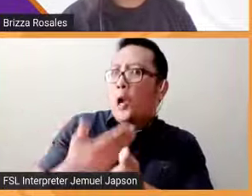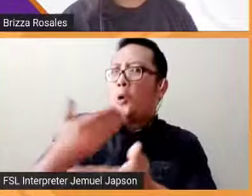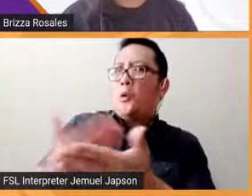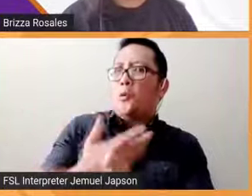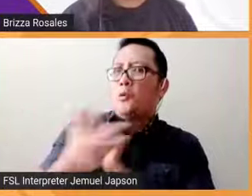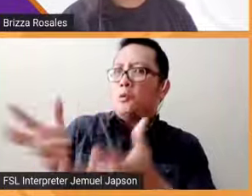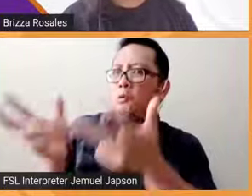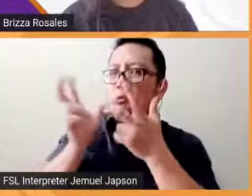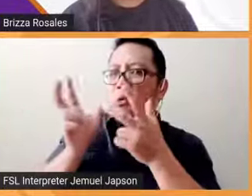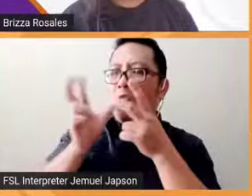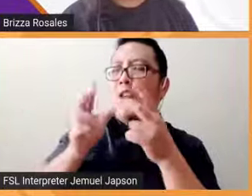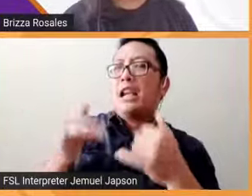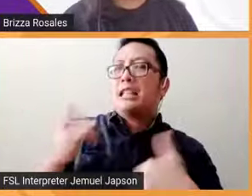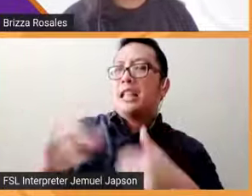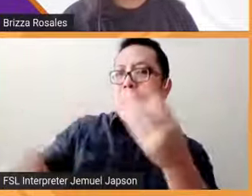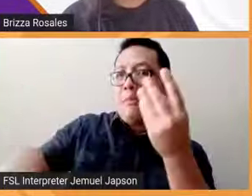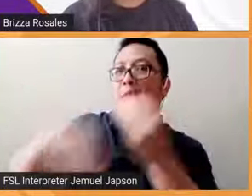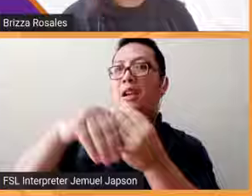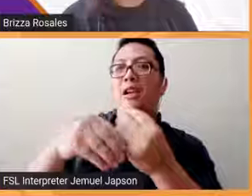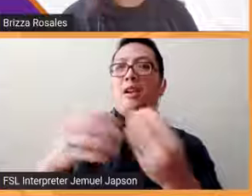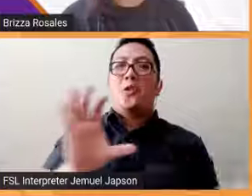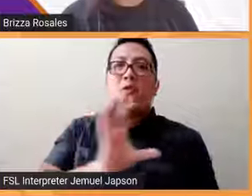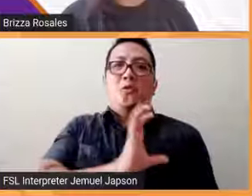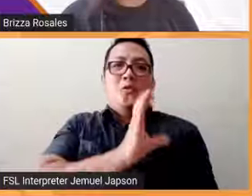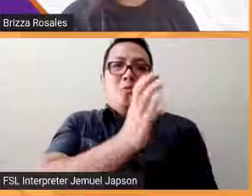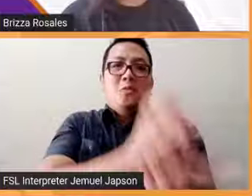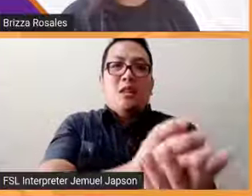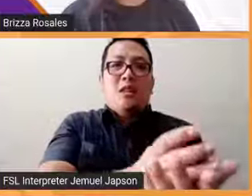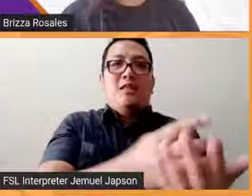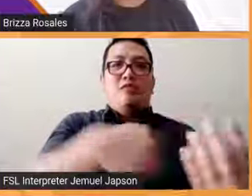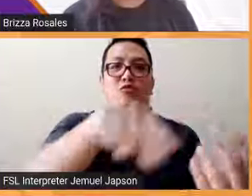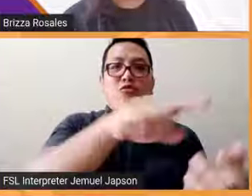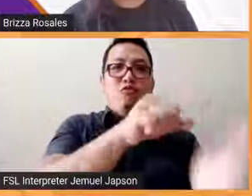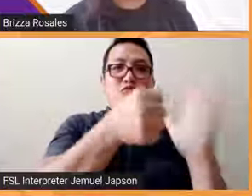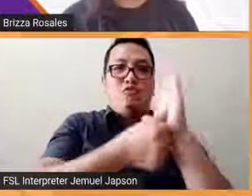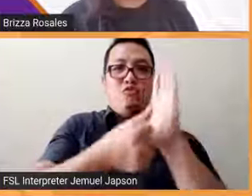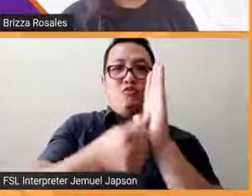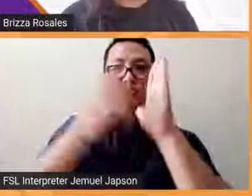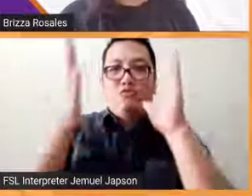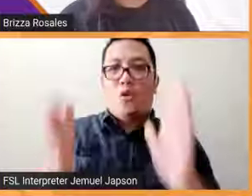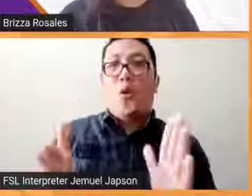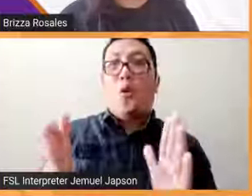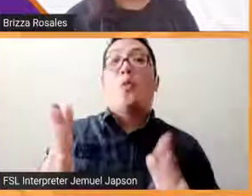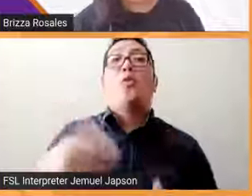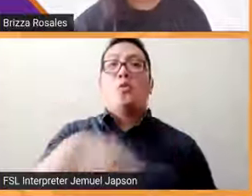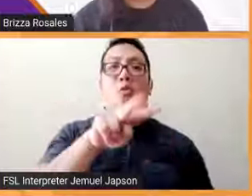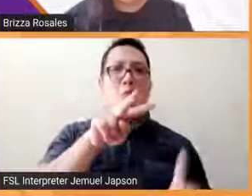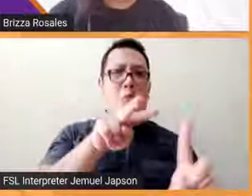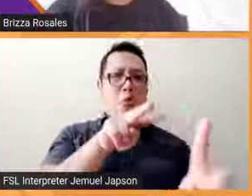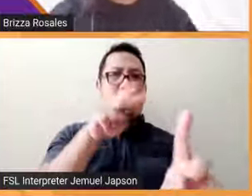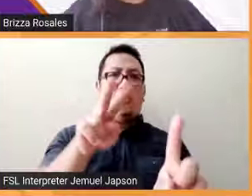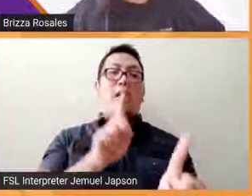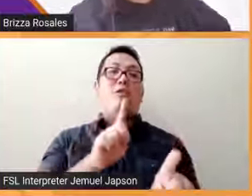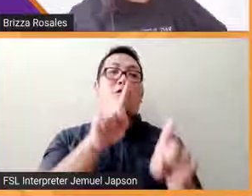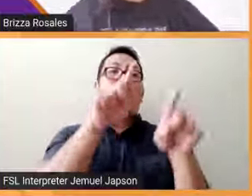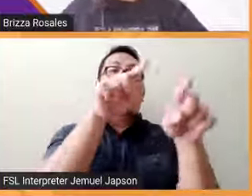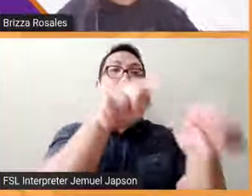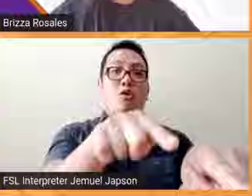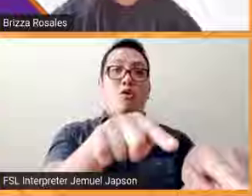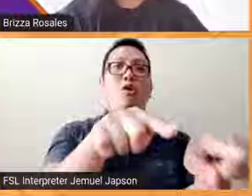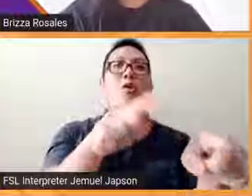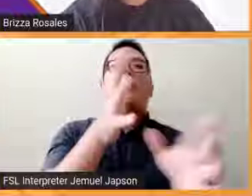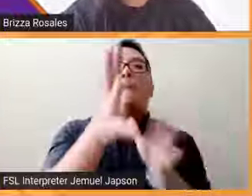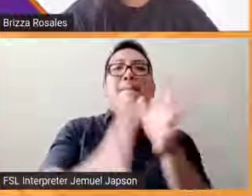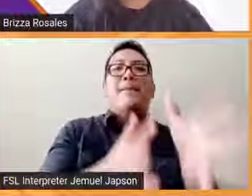parang pagdagdag confidence sa ating mga votante kasi parang ganun yung pagtingin parang pumunta ka na lang din sa party